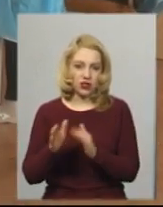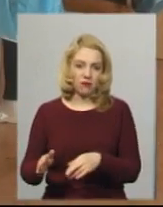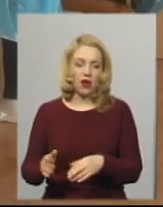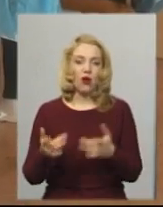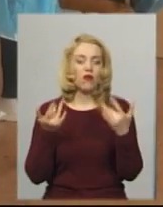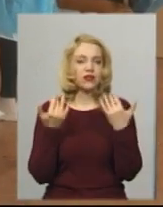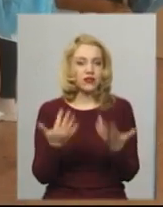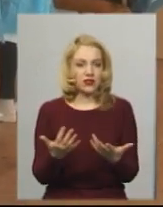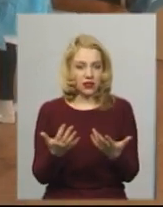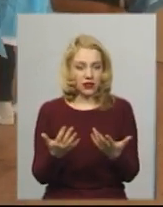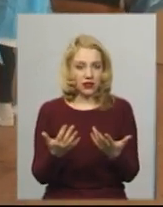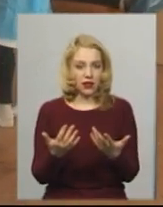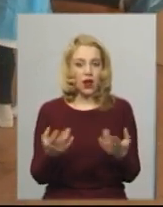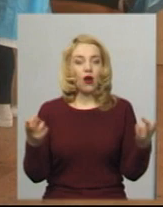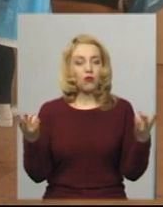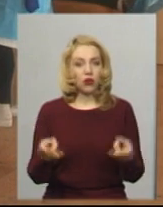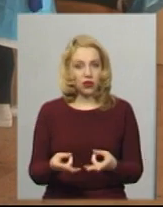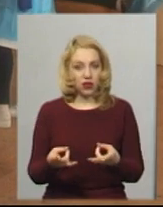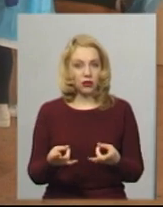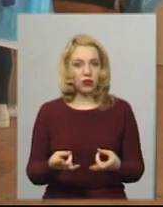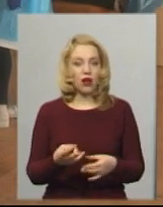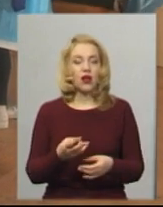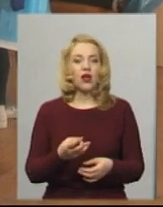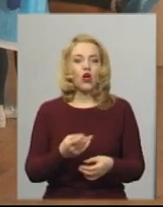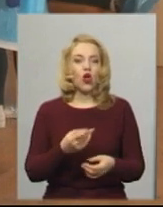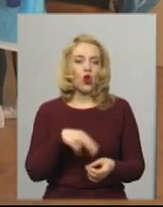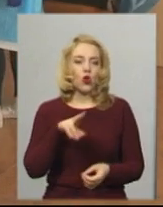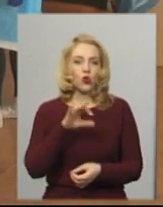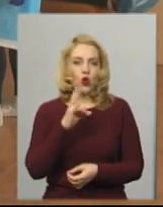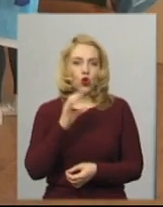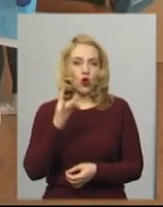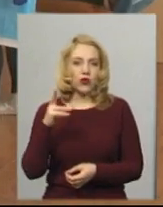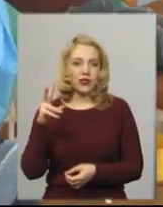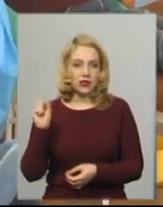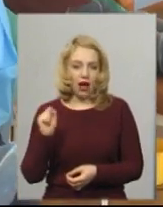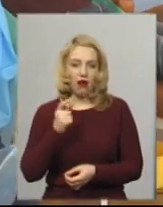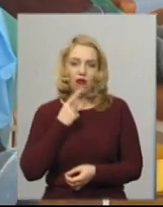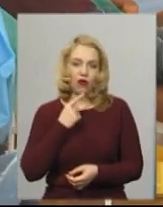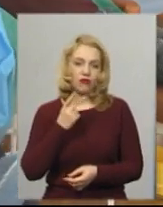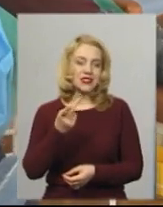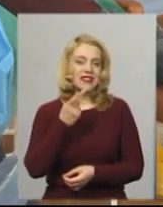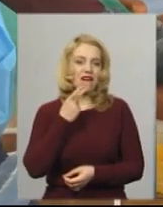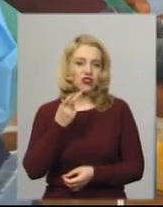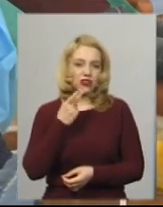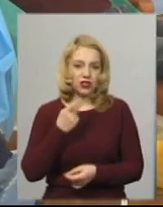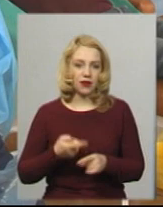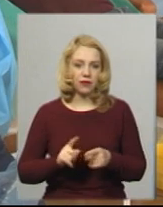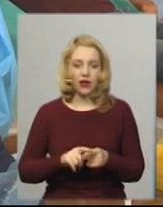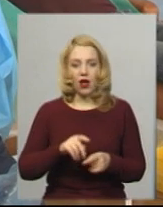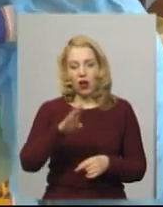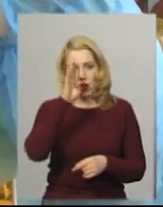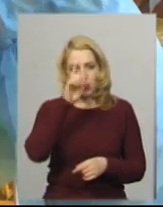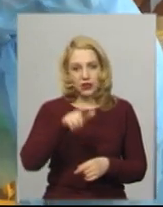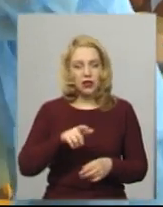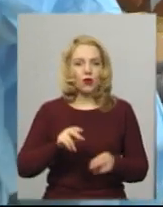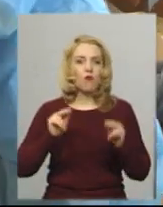потрібна донорська кров і її компоненти завжди. Олександр Вовк, почесний донор України,